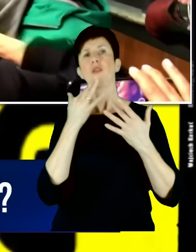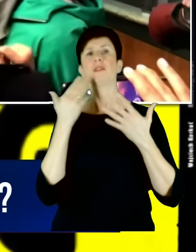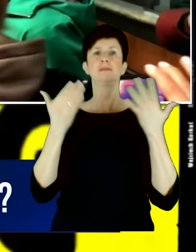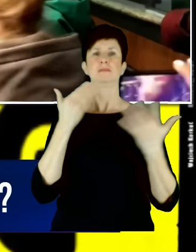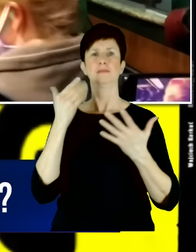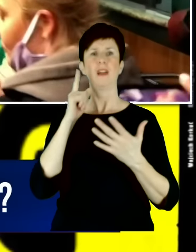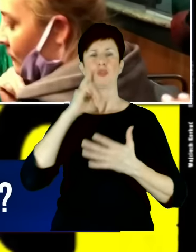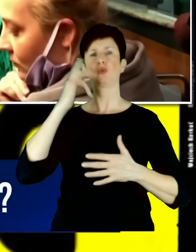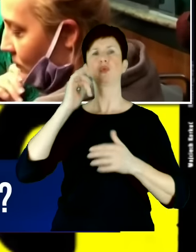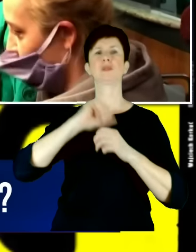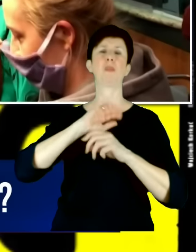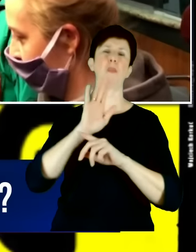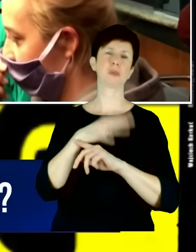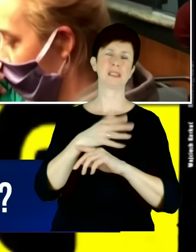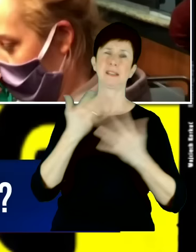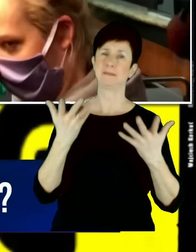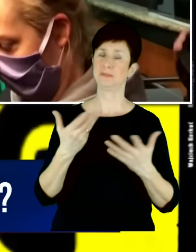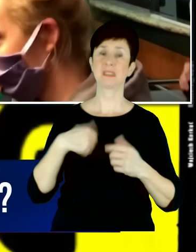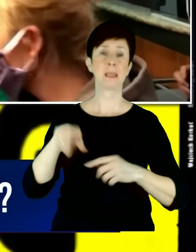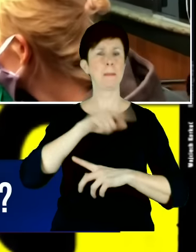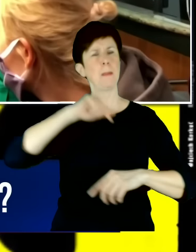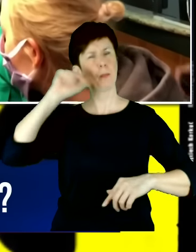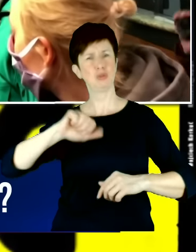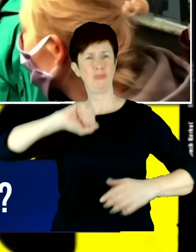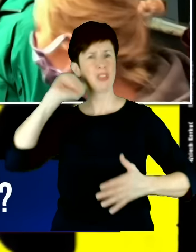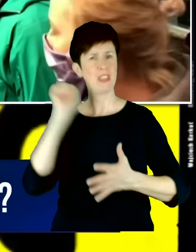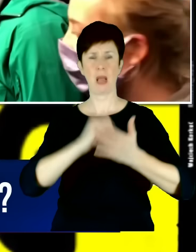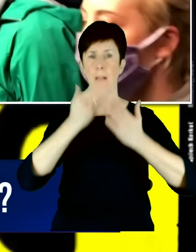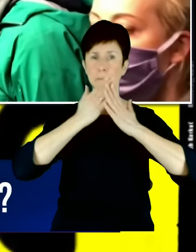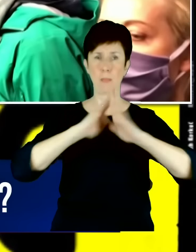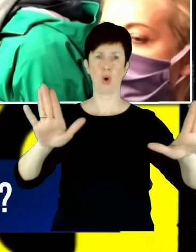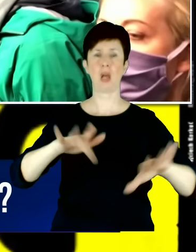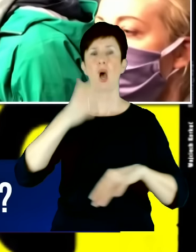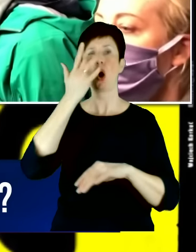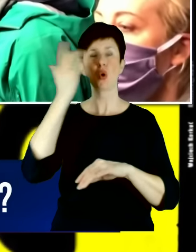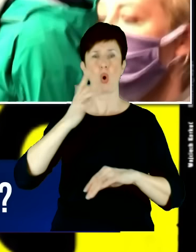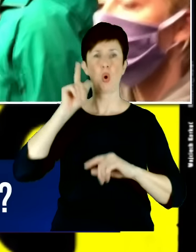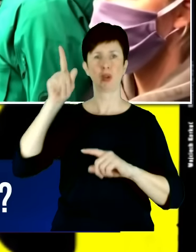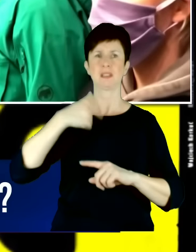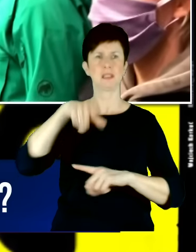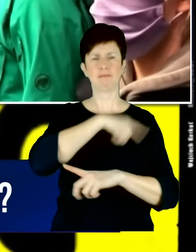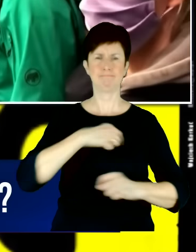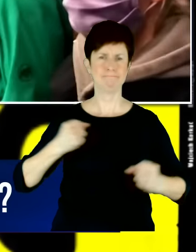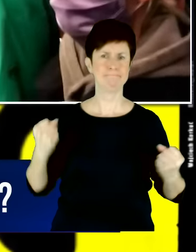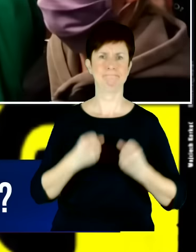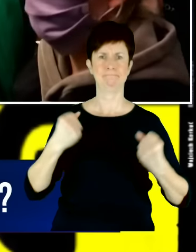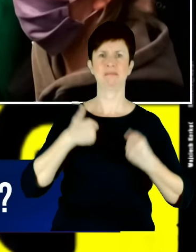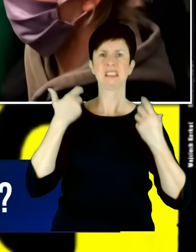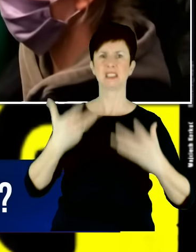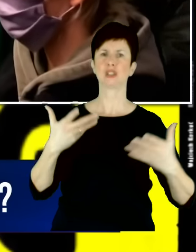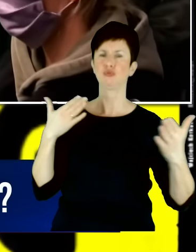wysyłać. My musimy twardo pokazać Rosji, że jesteśmy zdeterminowani, żeby ją zatrzymać. Jesteśmy